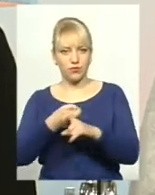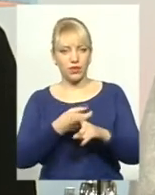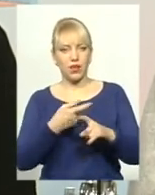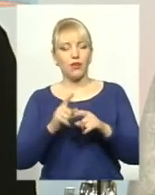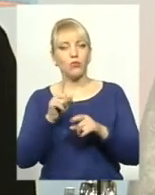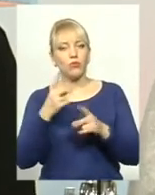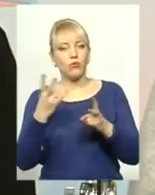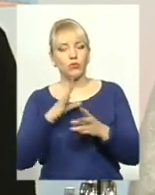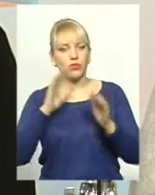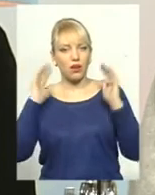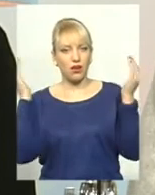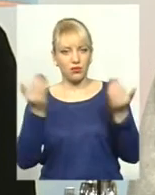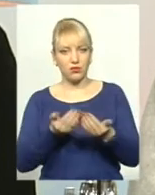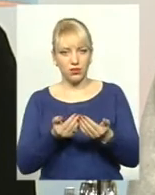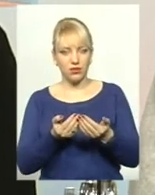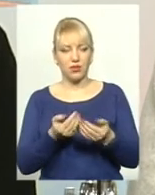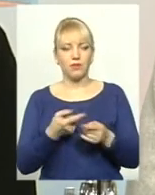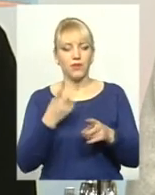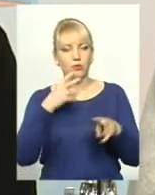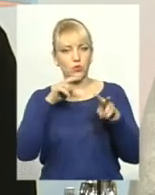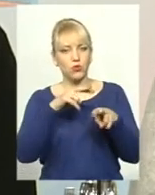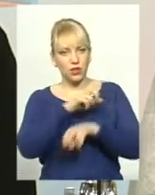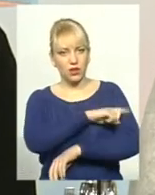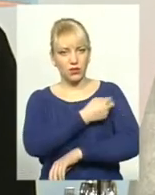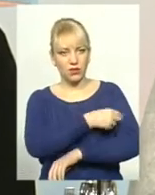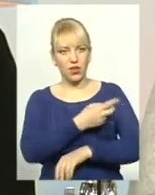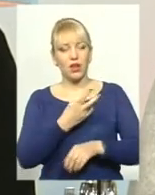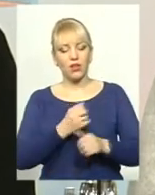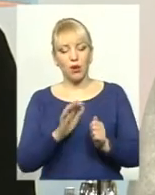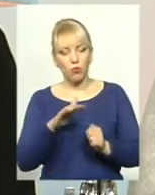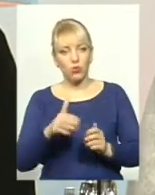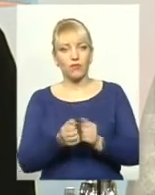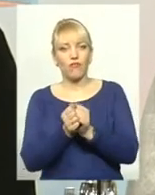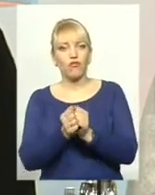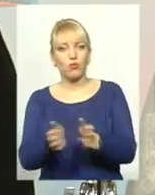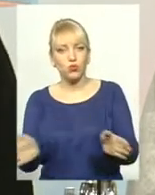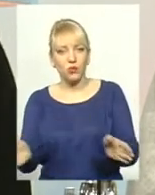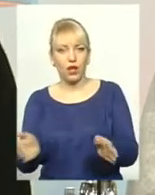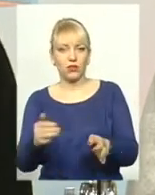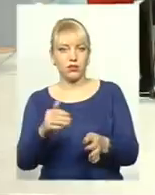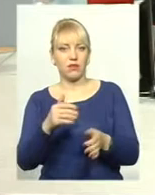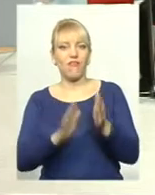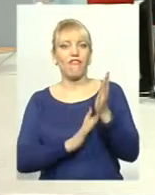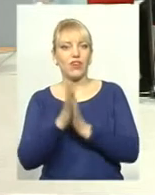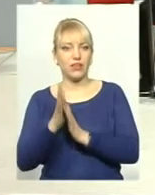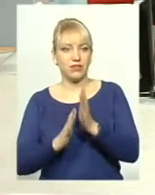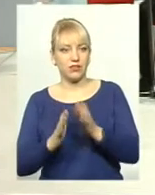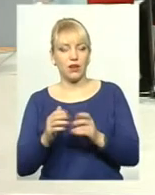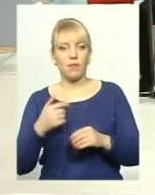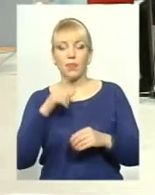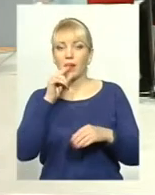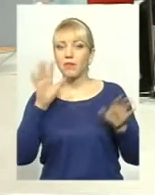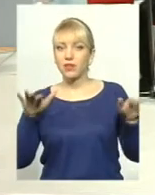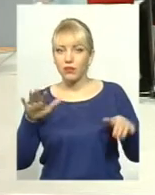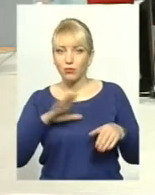тварина має спостерігати, якщо тварина здорова, випускати її в дику природу обратно. Хижі, птахи. нас було багато випадків з